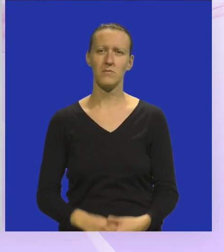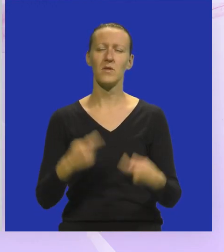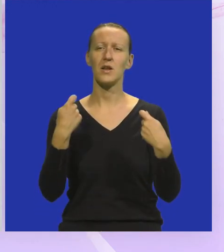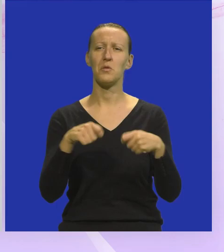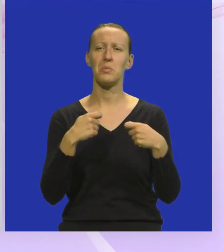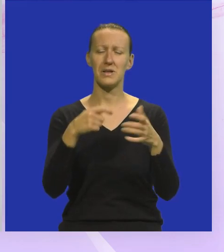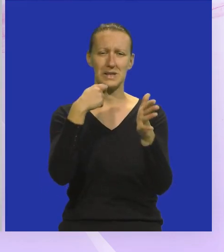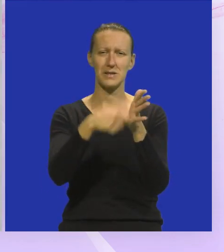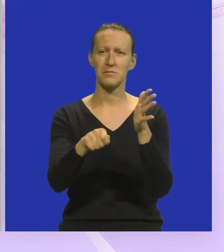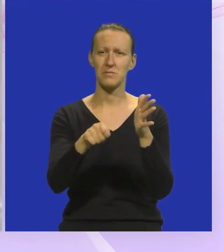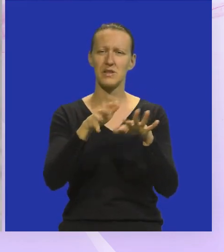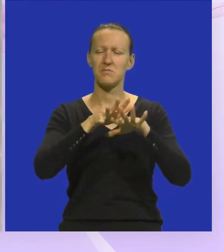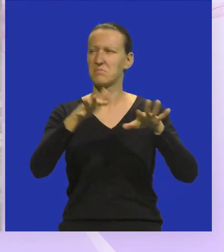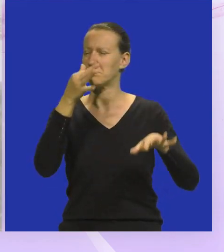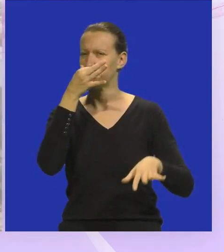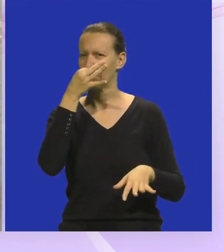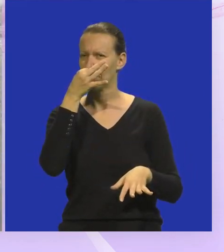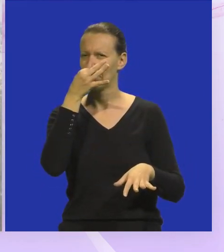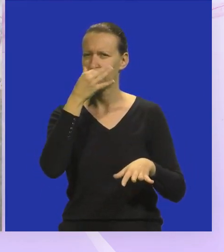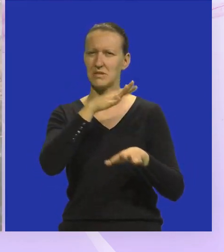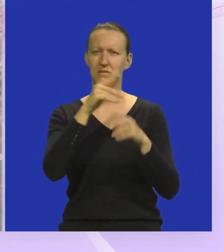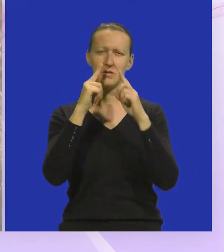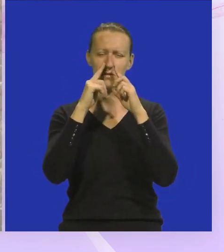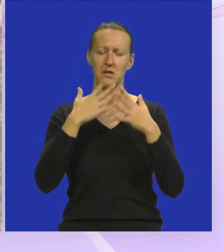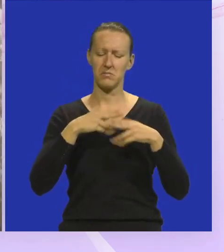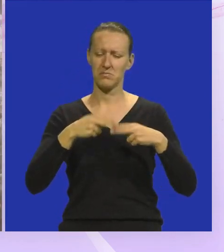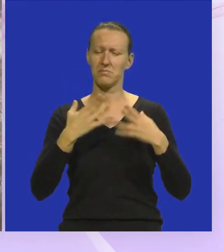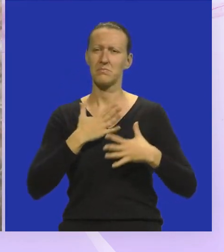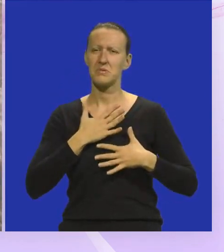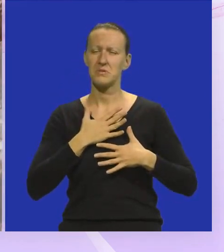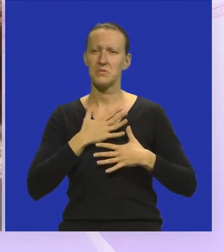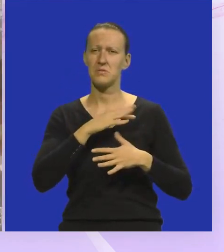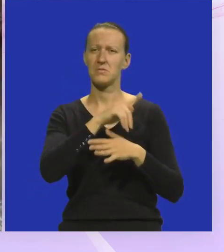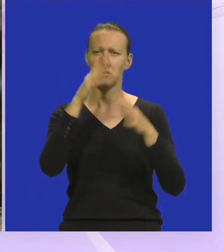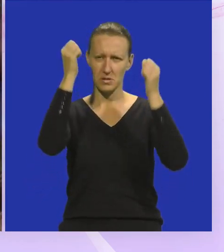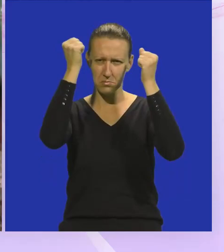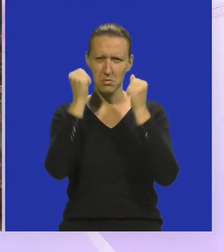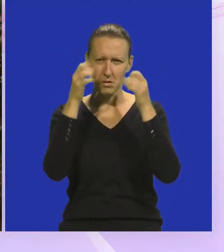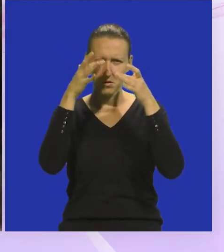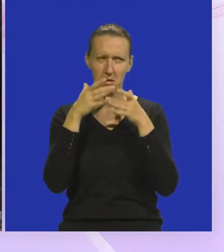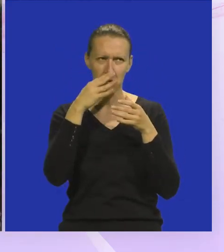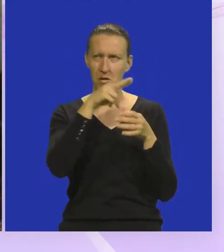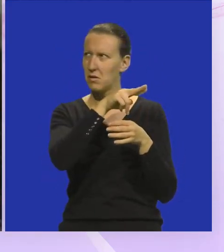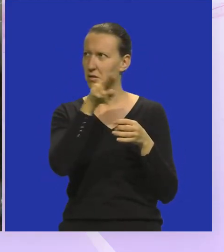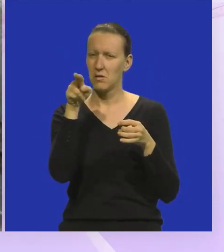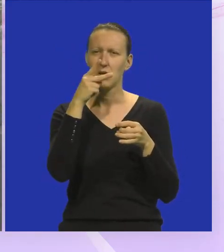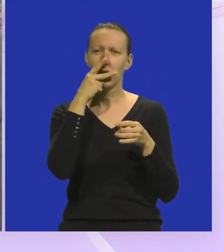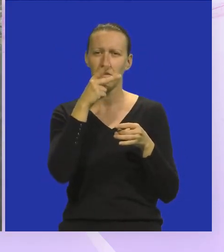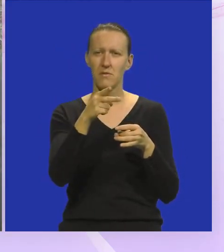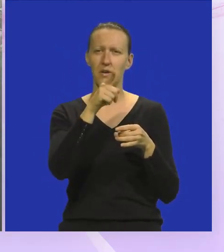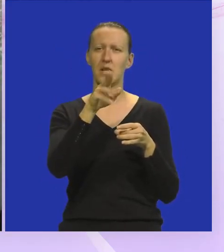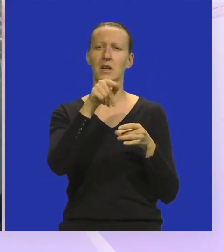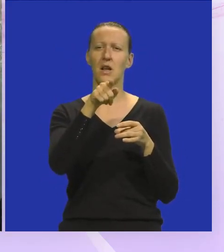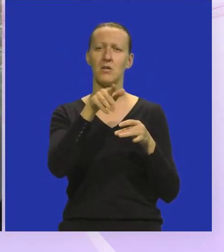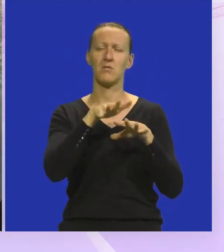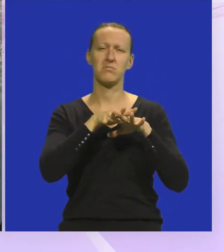Plastika se spaljuje, smok se širi gradom Nosne svje se žare, pale pluča, mole spas Okremi glavu, ajde pogledaju Vidiš šatak odpadama,